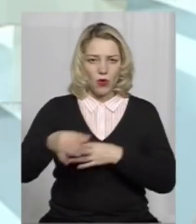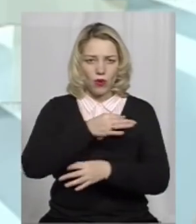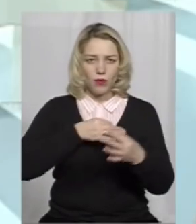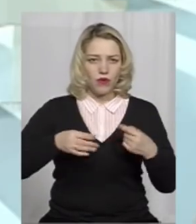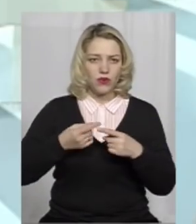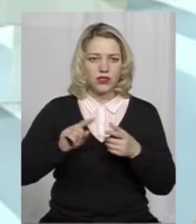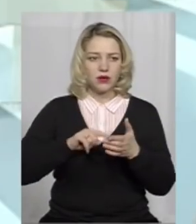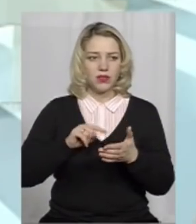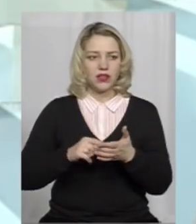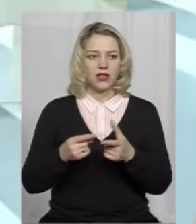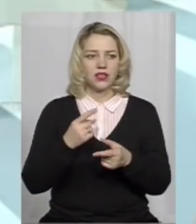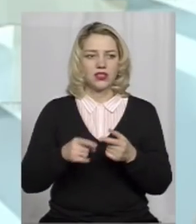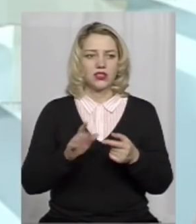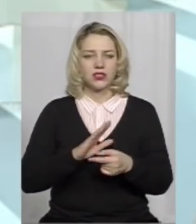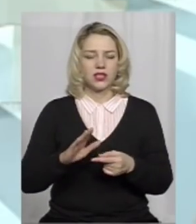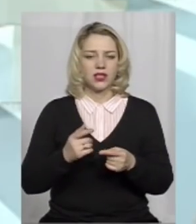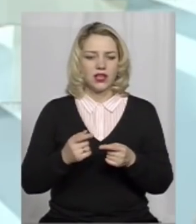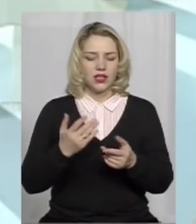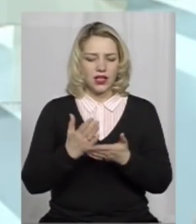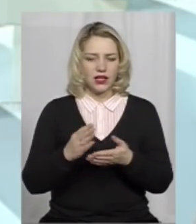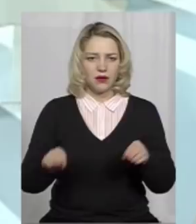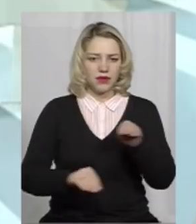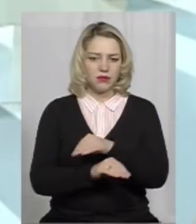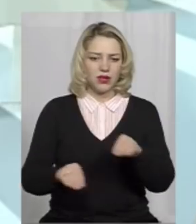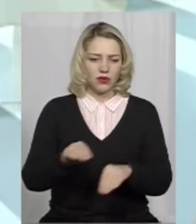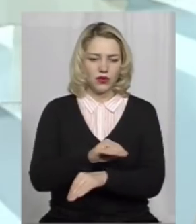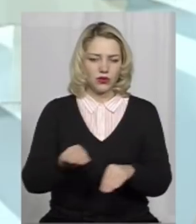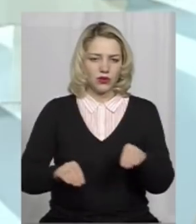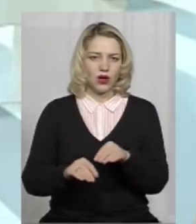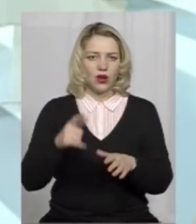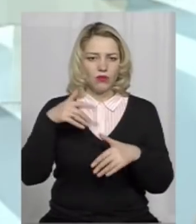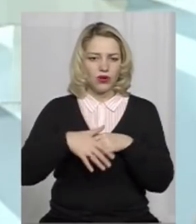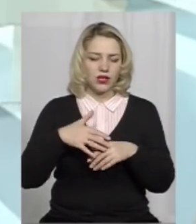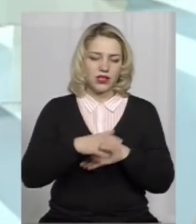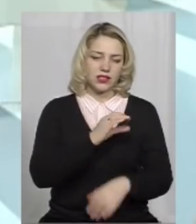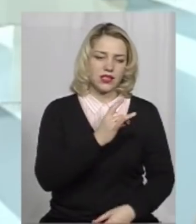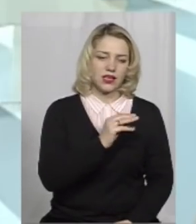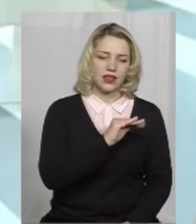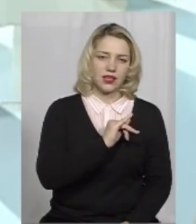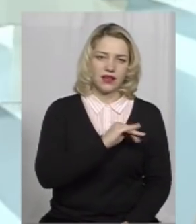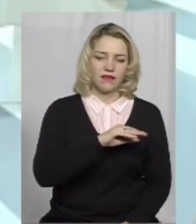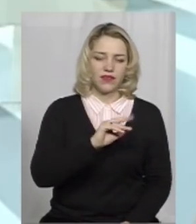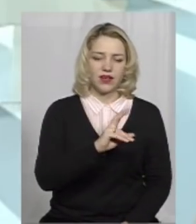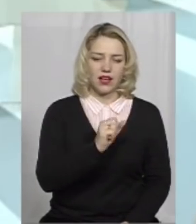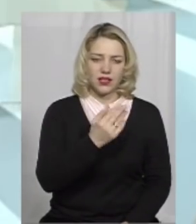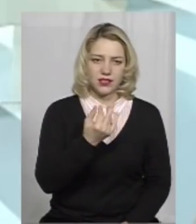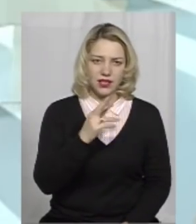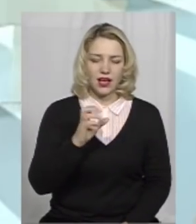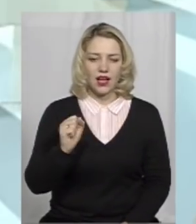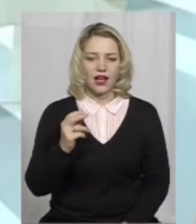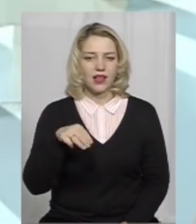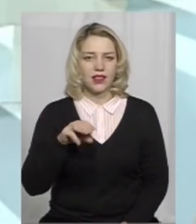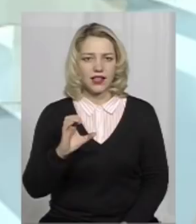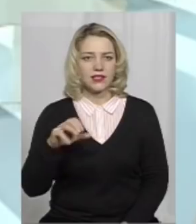питання, чи це є непідміною понять – сертифікація, атестація. А для чого? А чи будуть бажаючі? Тобто,